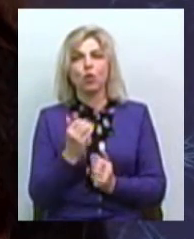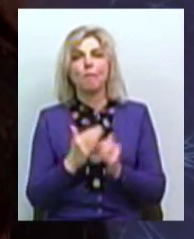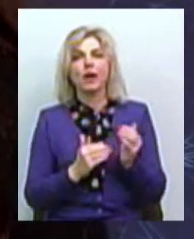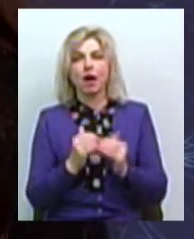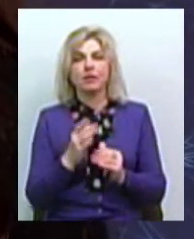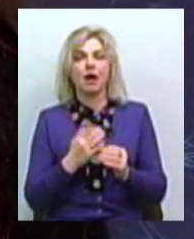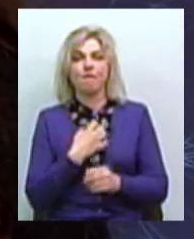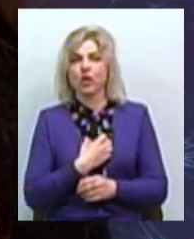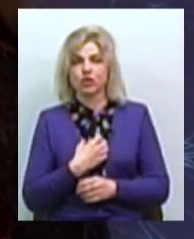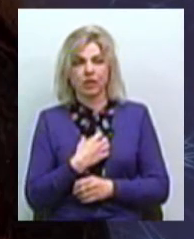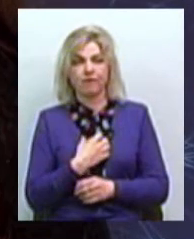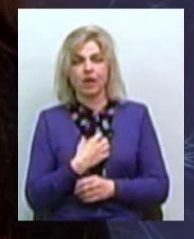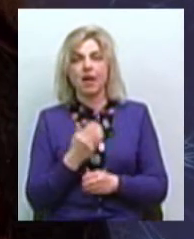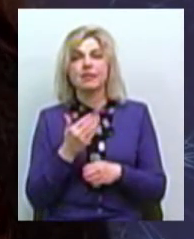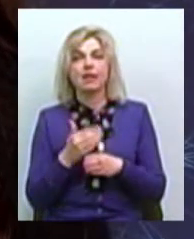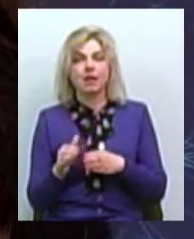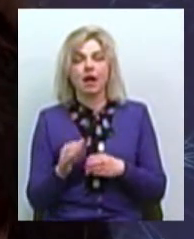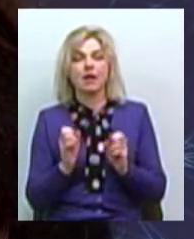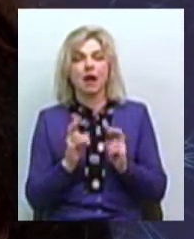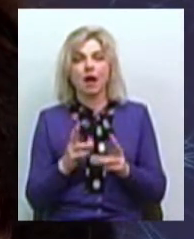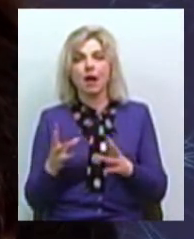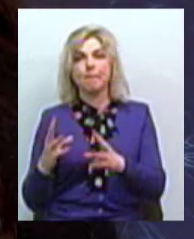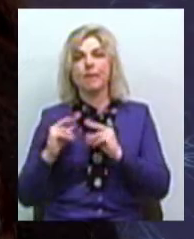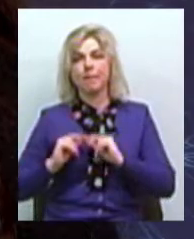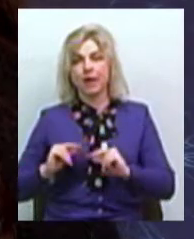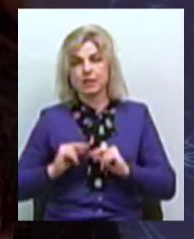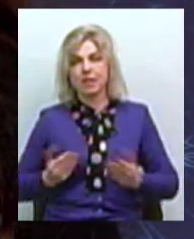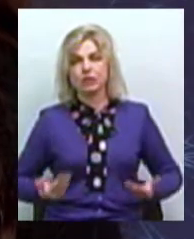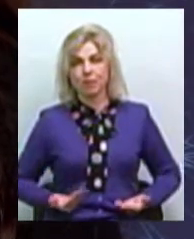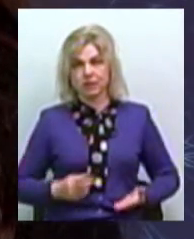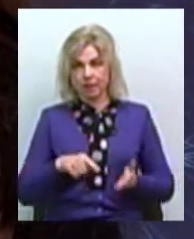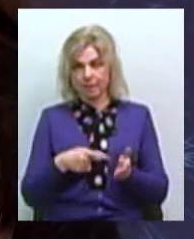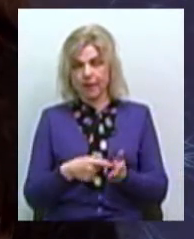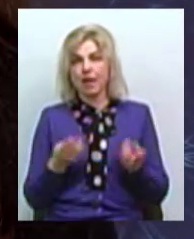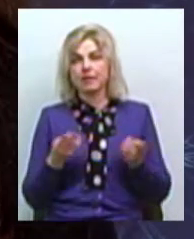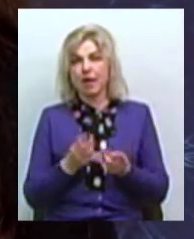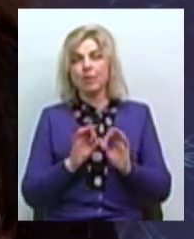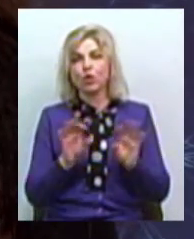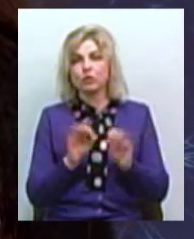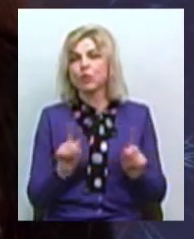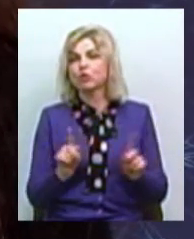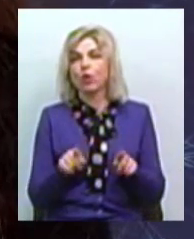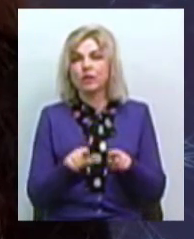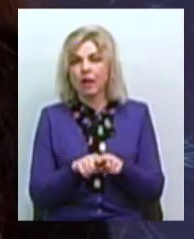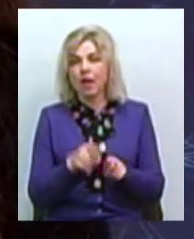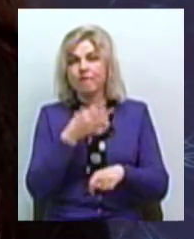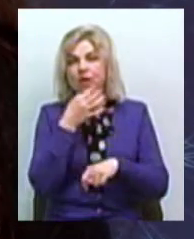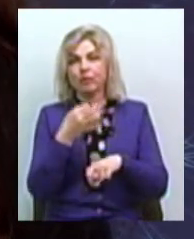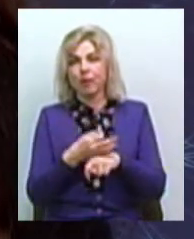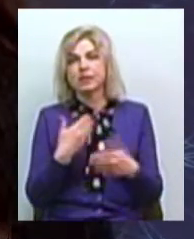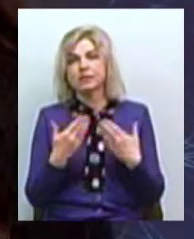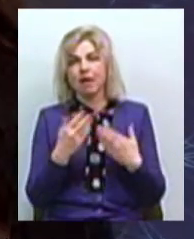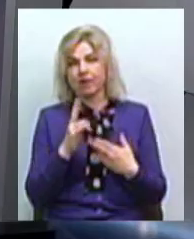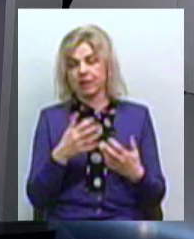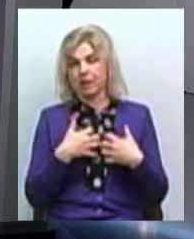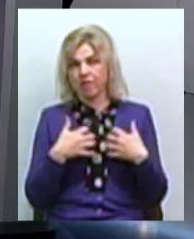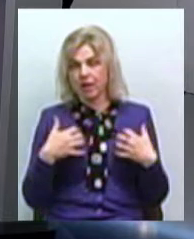важлива деталь, як співпраця з мешканцями міста, адже потрібно розповідати, що це таке відповідальне ставлення до тварини, що